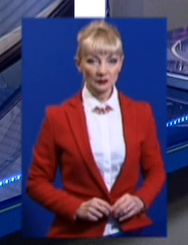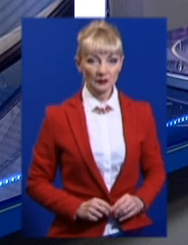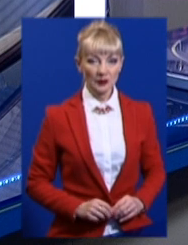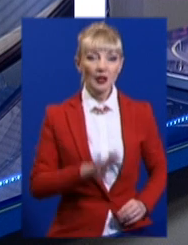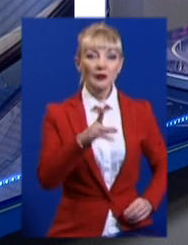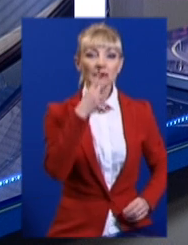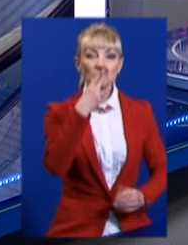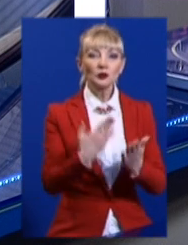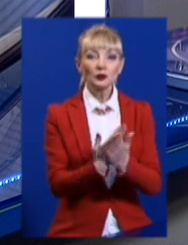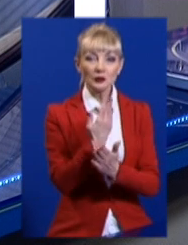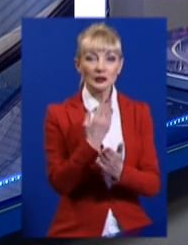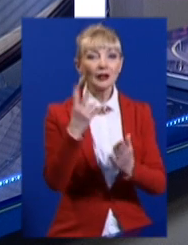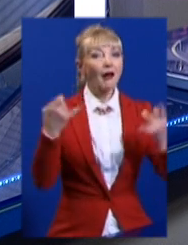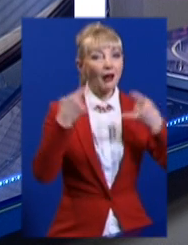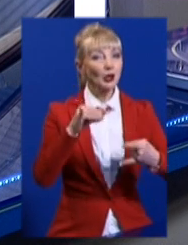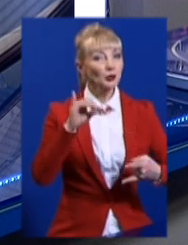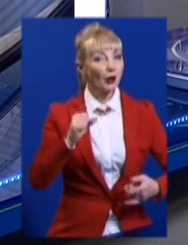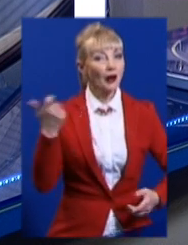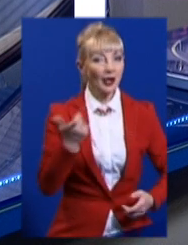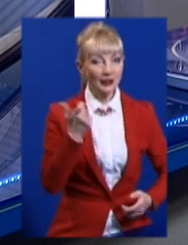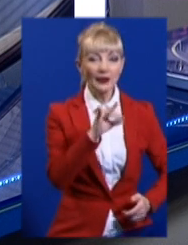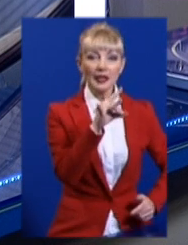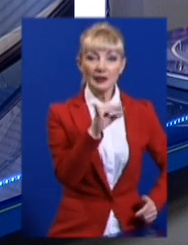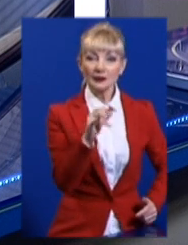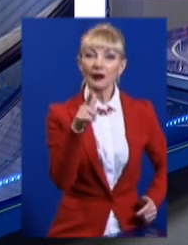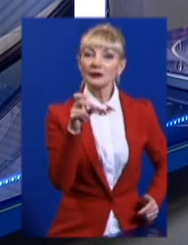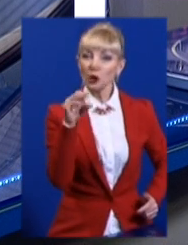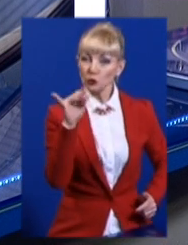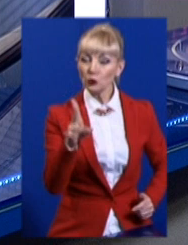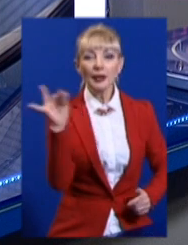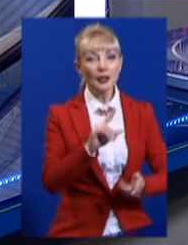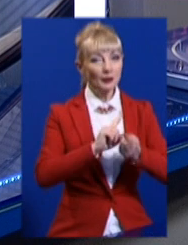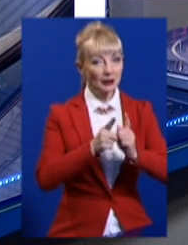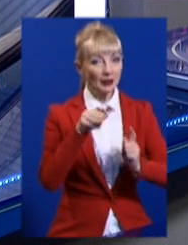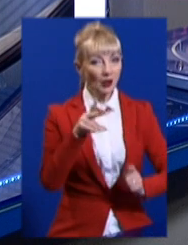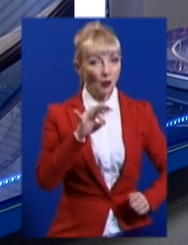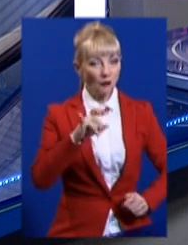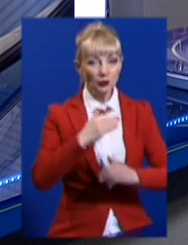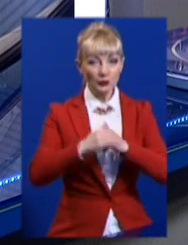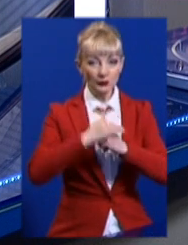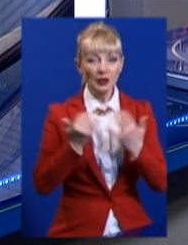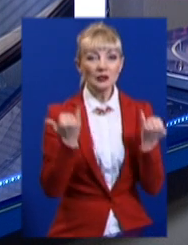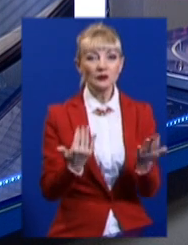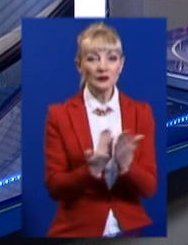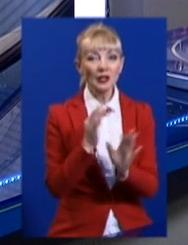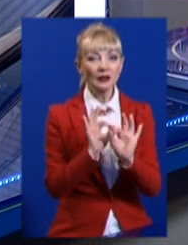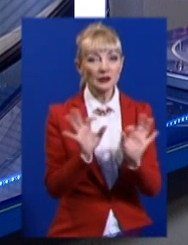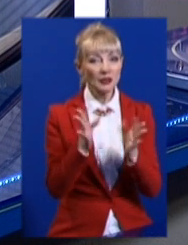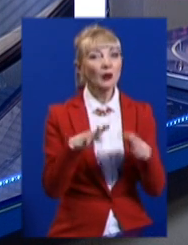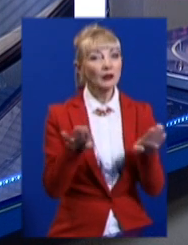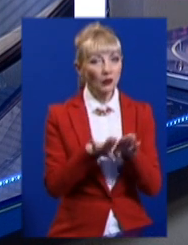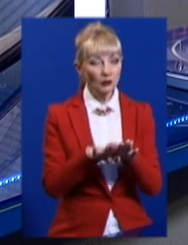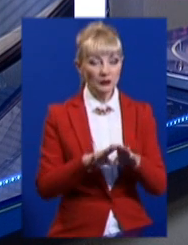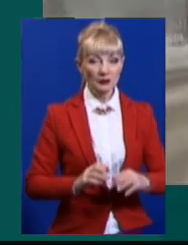Ви дивитесь новини на каналі ЮА Харків у студії Ірина Гнатюк та сурдоперекладачка Тетяна Коваль. Добрий вечір. Сьогодні у випуску розкажемо про